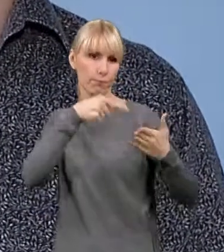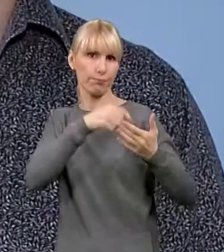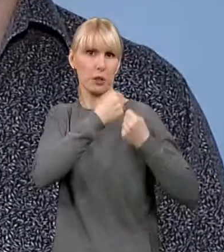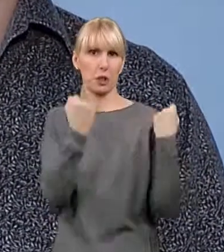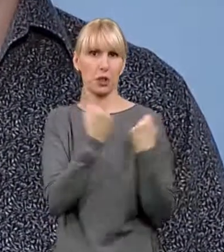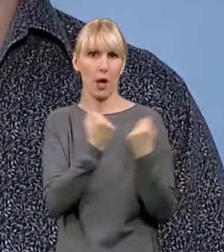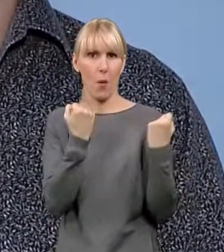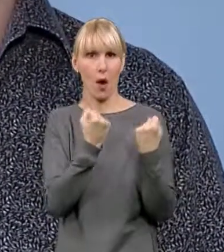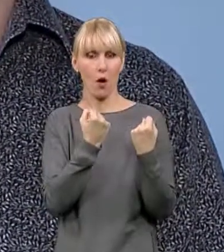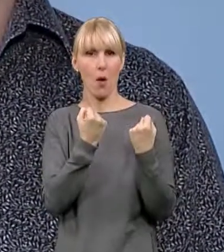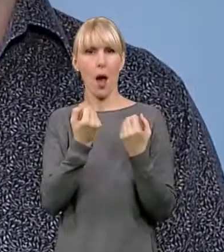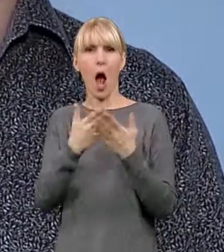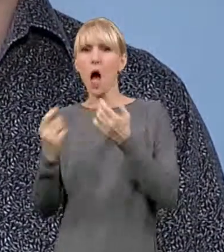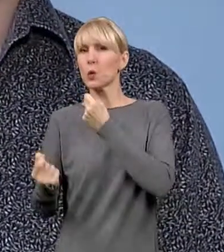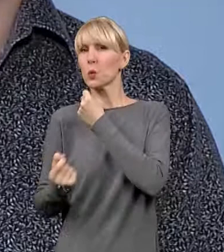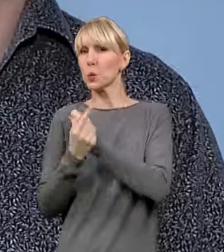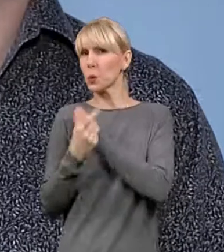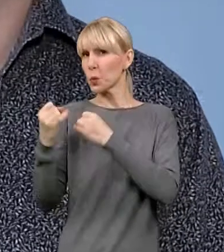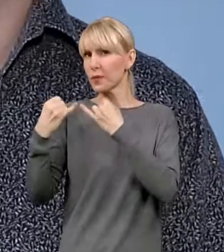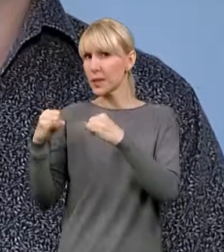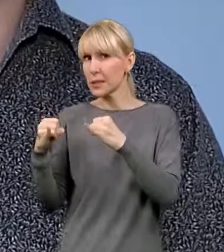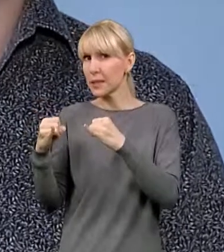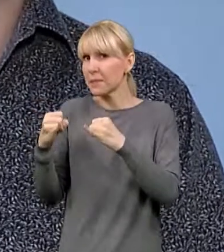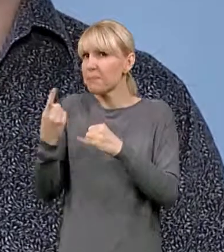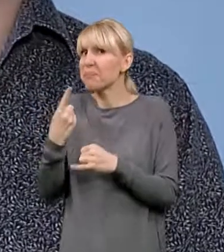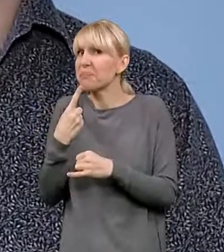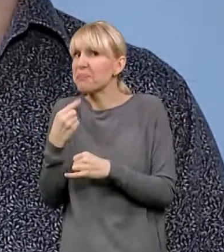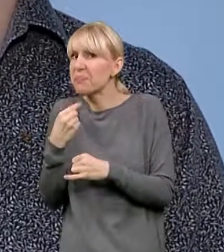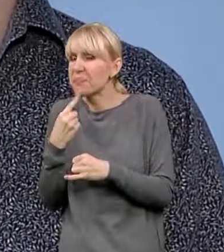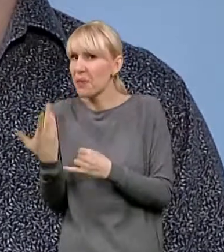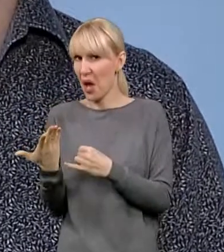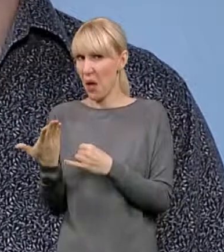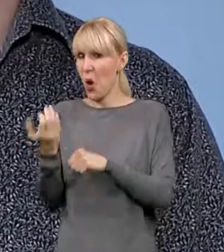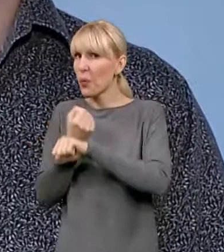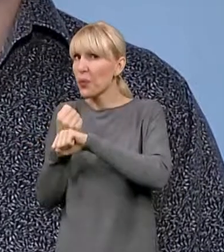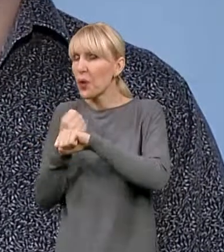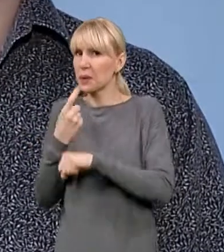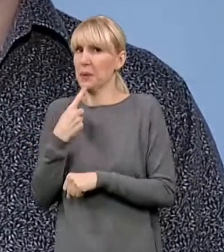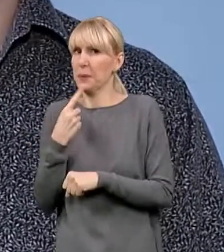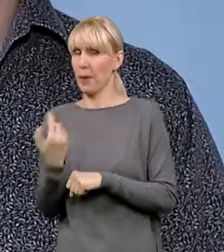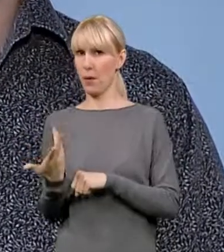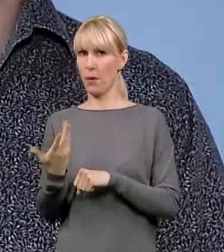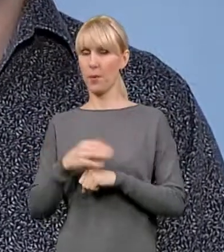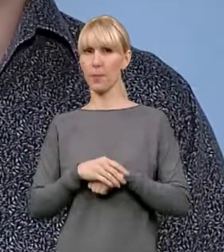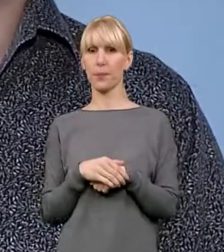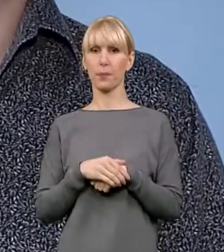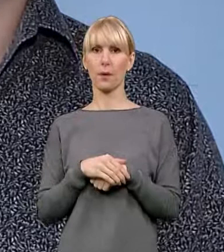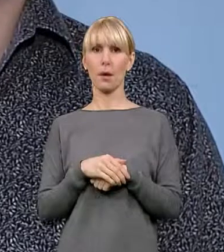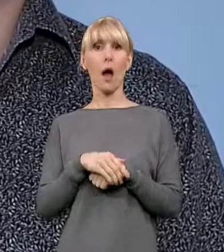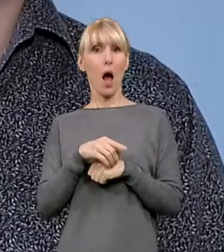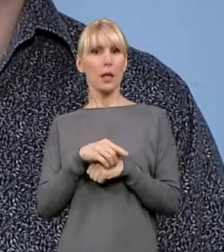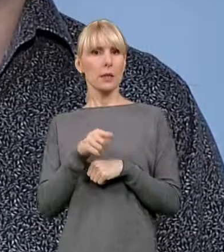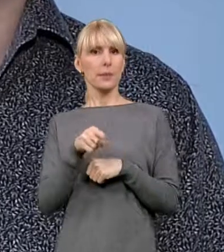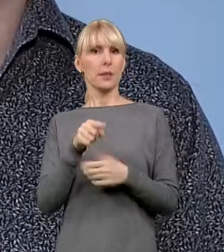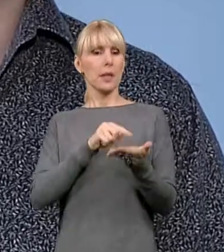czynnikiem powodującym chorobę, a przy okazji charakterizują się małą toksycznością. Żeby stworzyć taki lek,